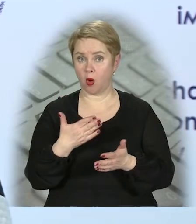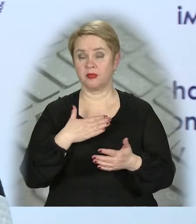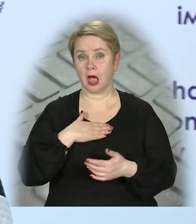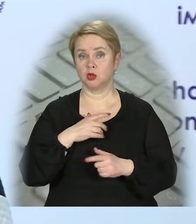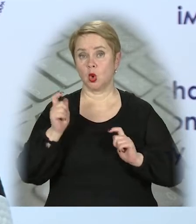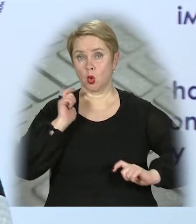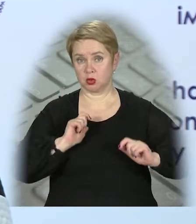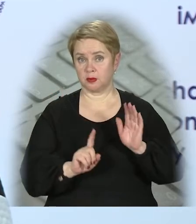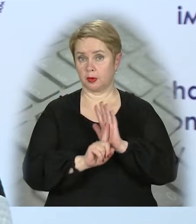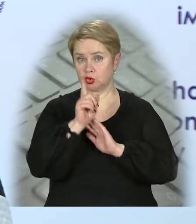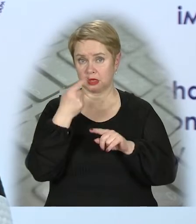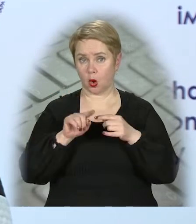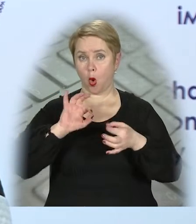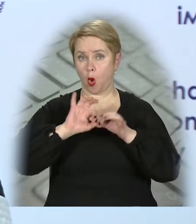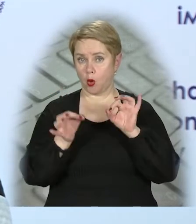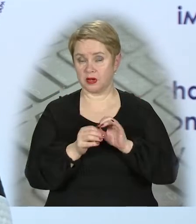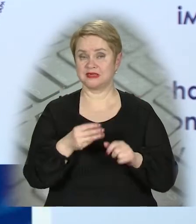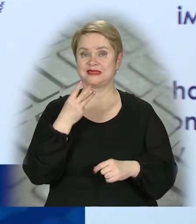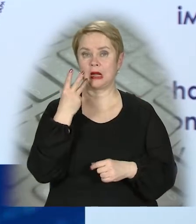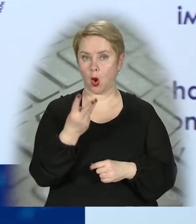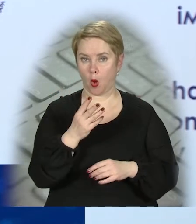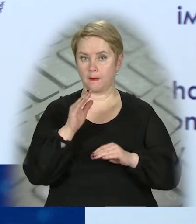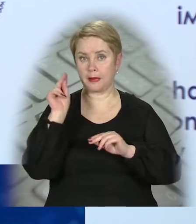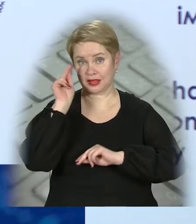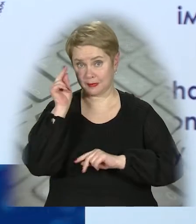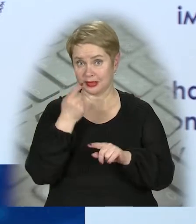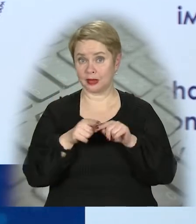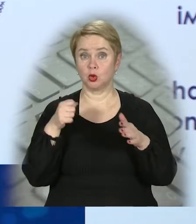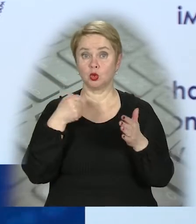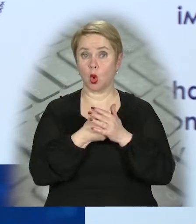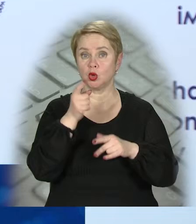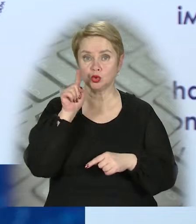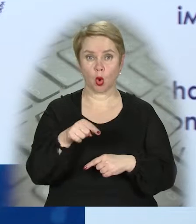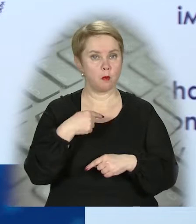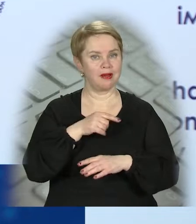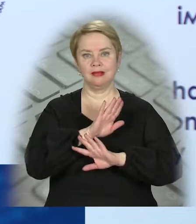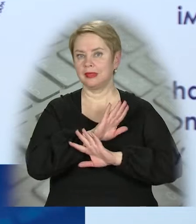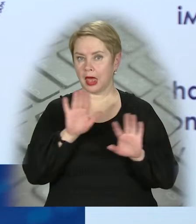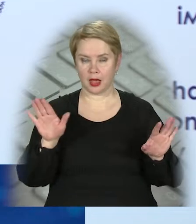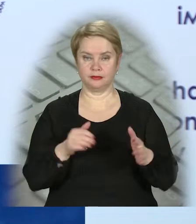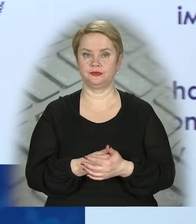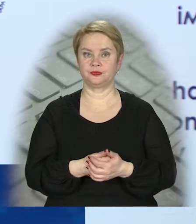університет започаткував таку олімпіаду з трьох предметів, які до цього ми не